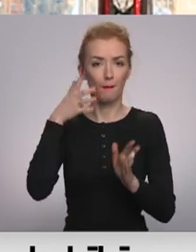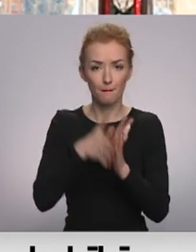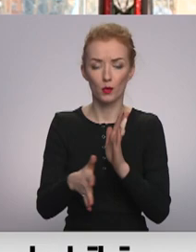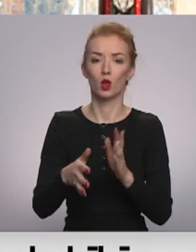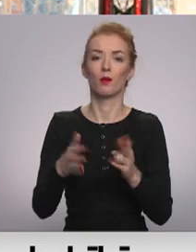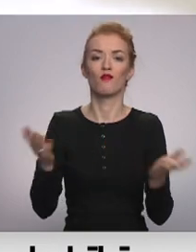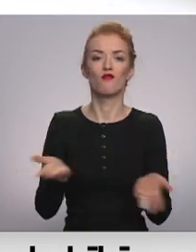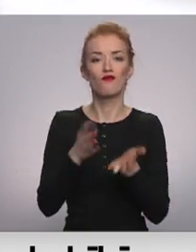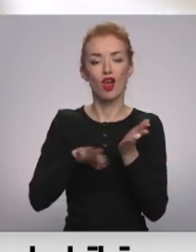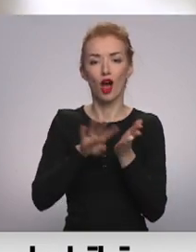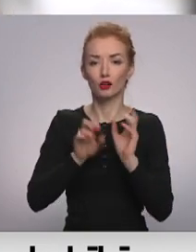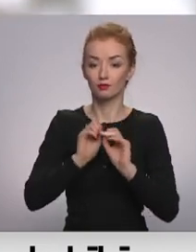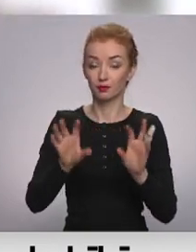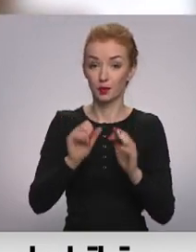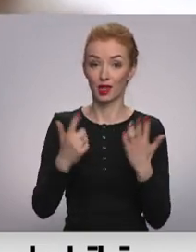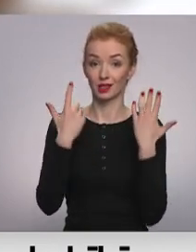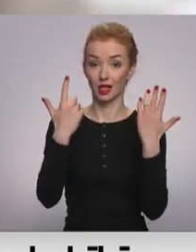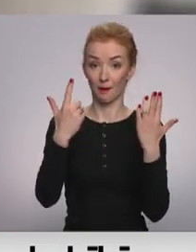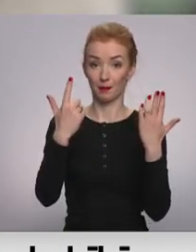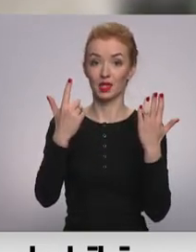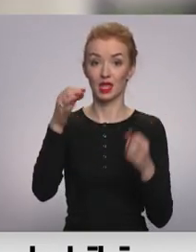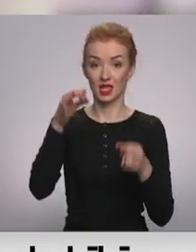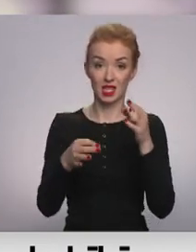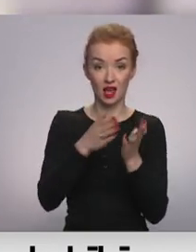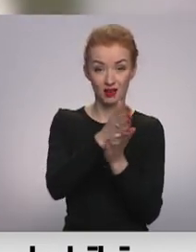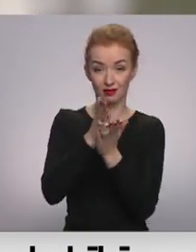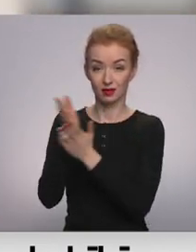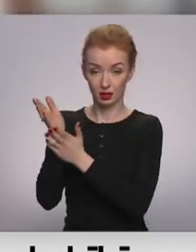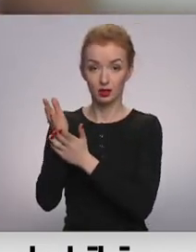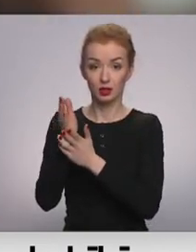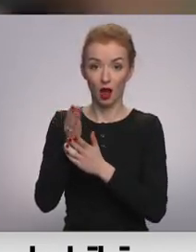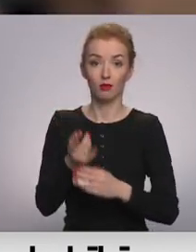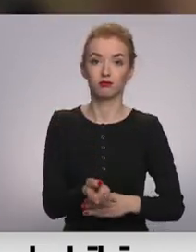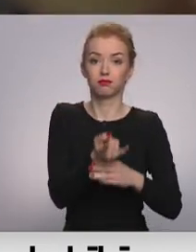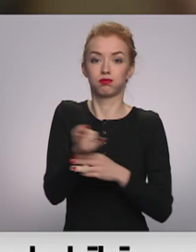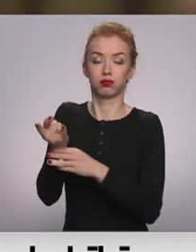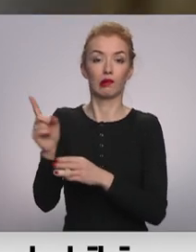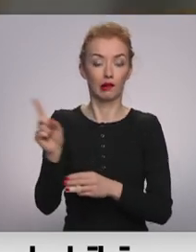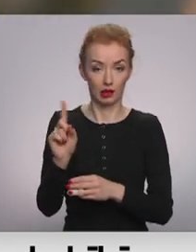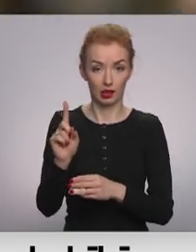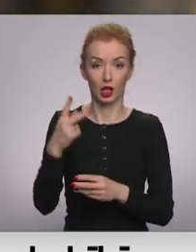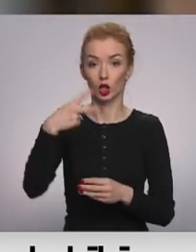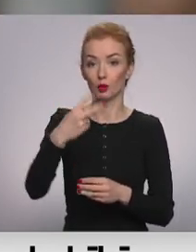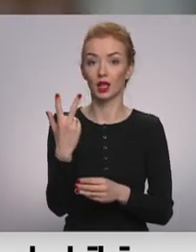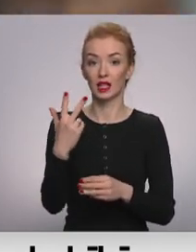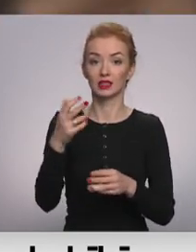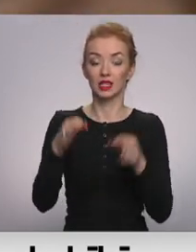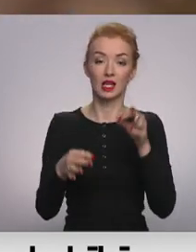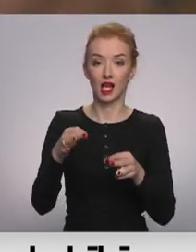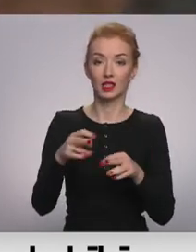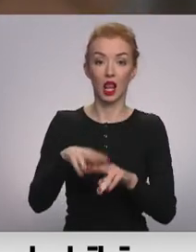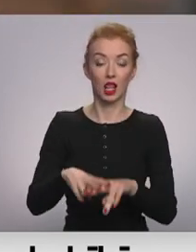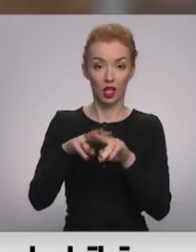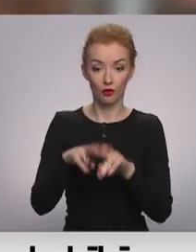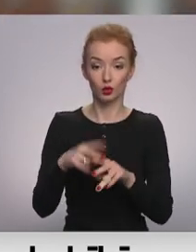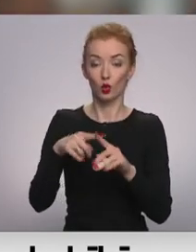izskaidrojami. Septiņos tiesu namos pie ieejas kāpnēm ir pacēlāji. 23 tiesās lifts, pandus pie